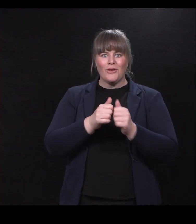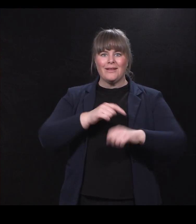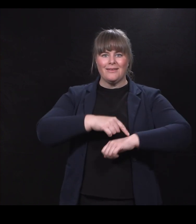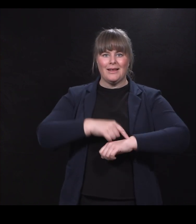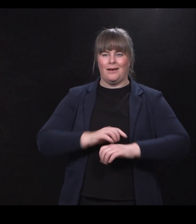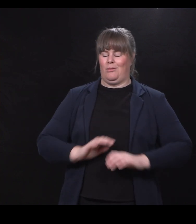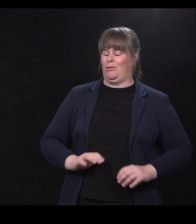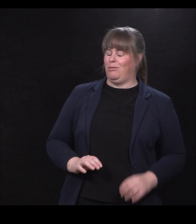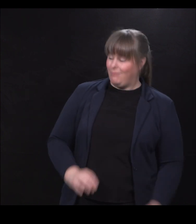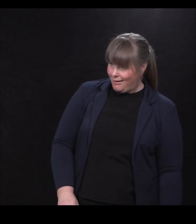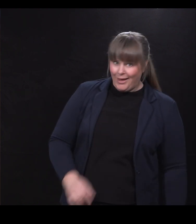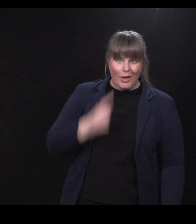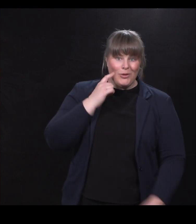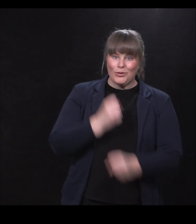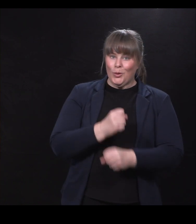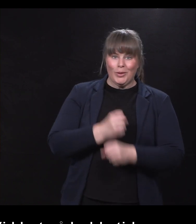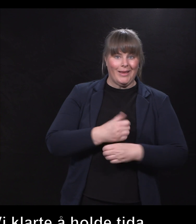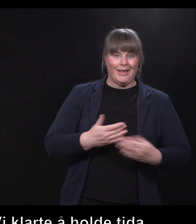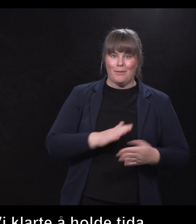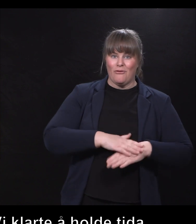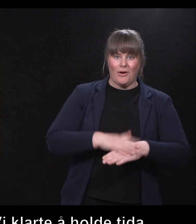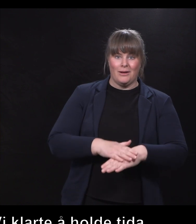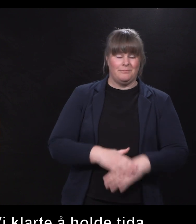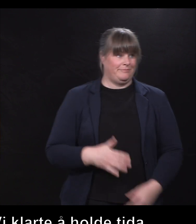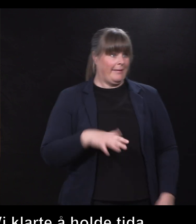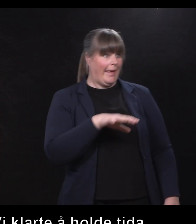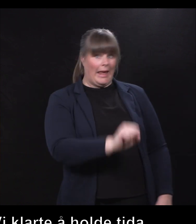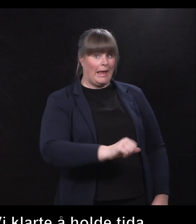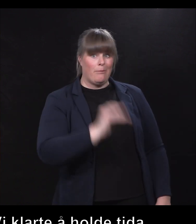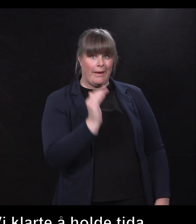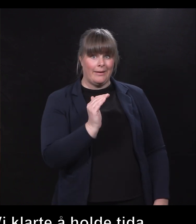aldri trodd. Ja, vi rekker ikke mer. Det er faktisk dårlig, altså.